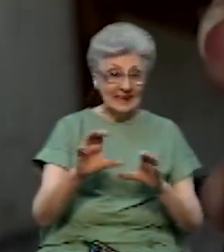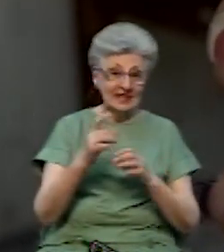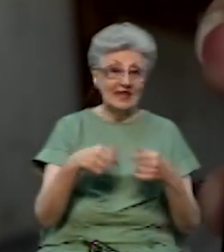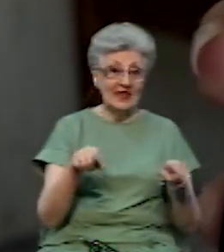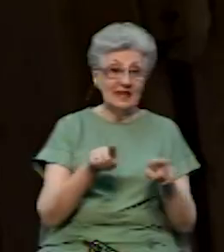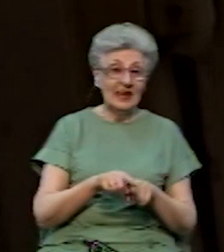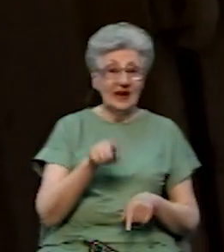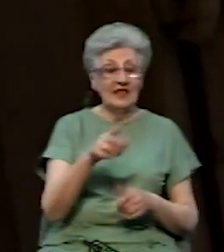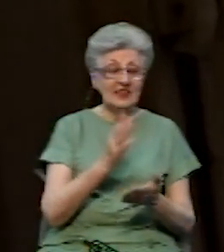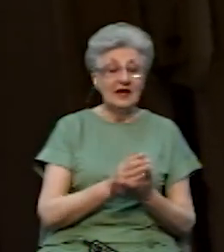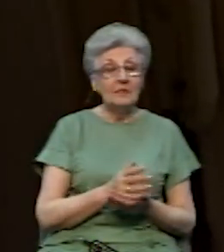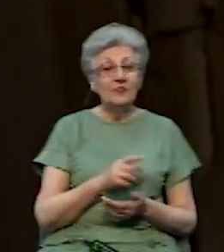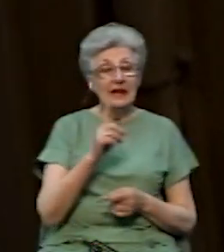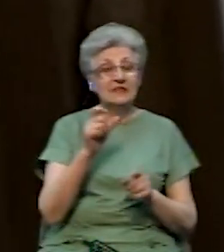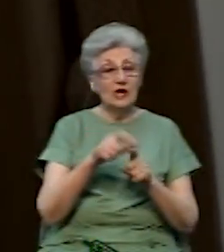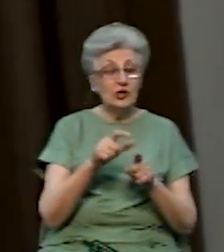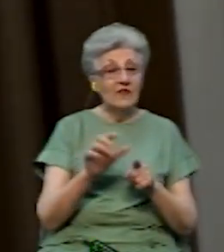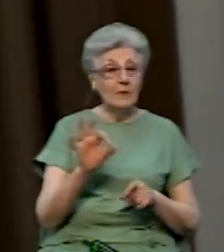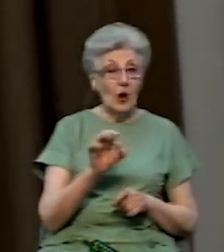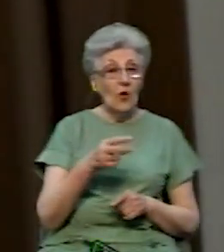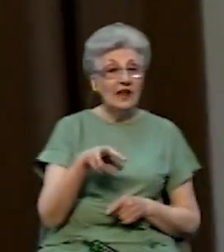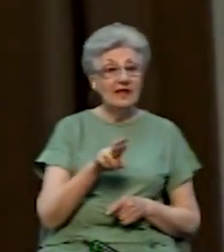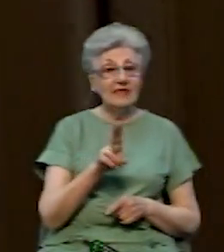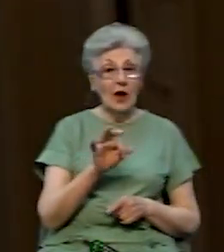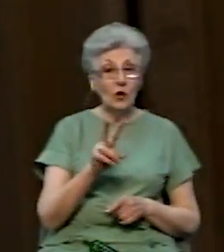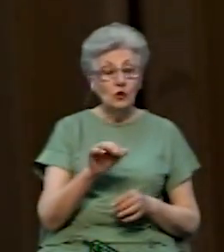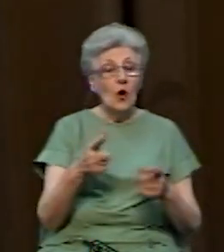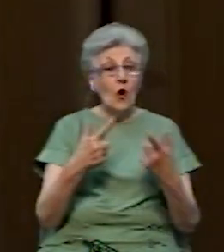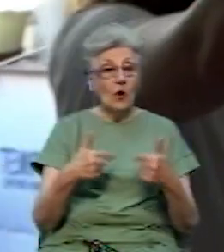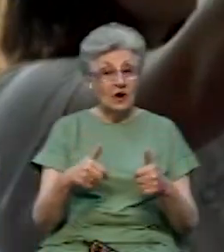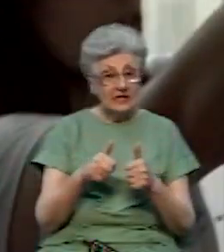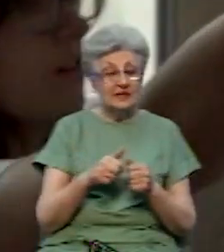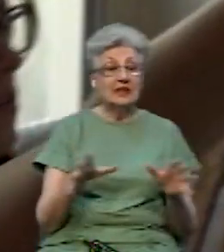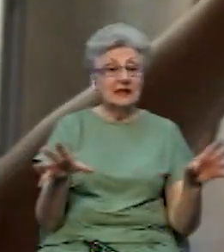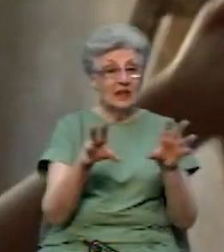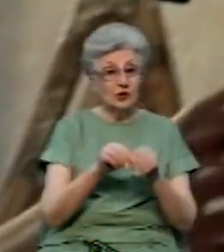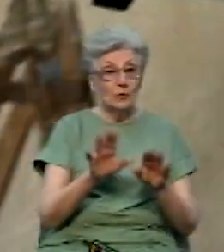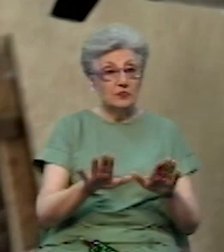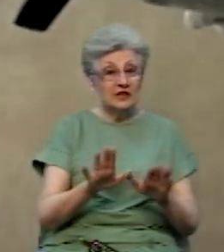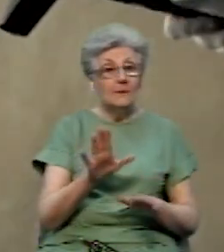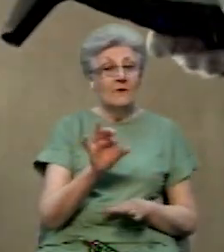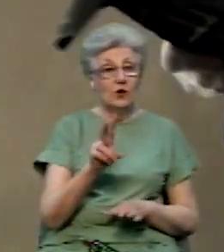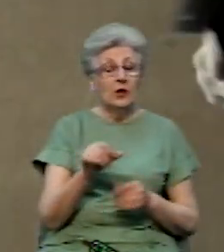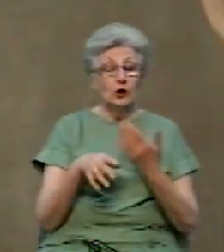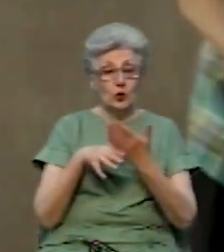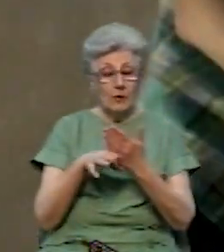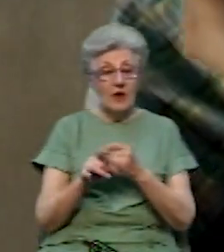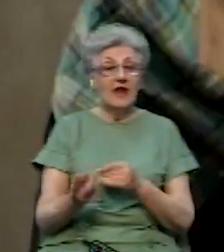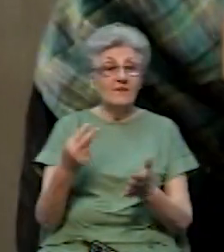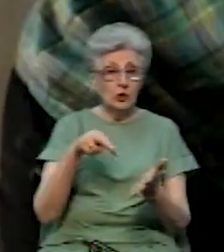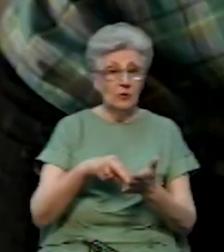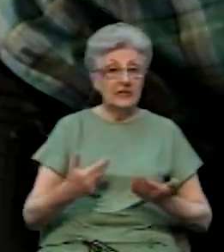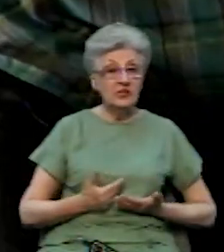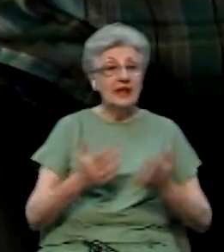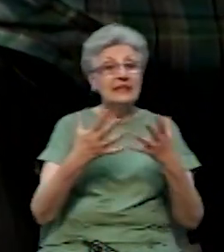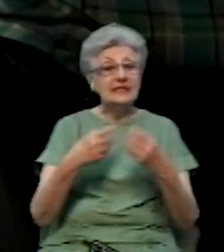Троянда. За словами Ольги Дякунюк, організація БУР разом з місцевими волонтерами допомагає відновлювати житло сім